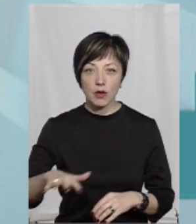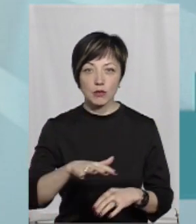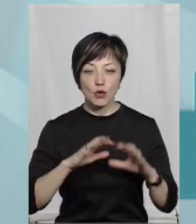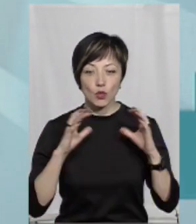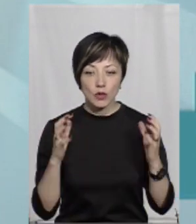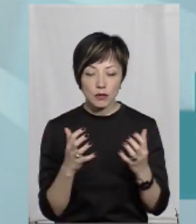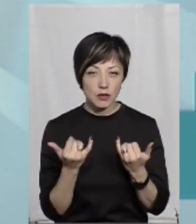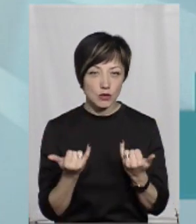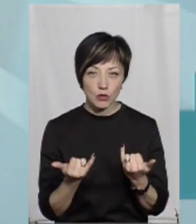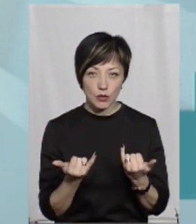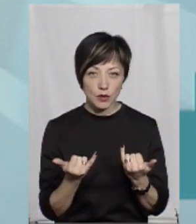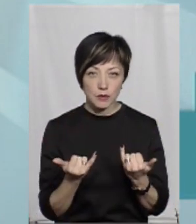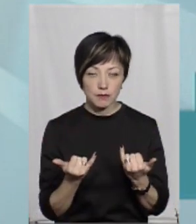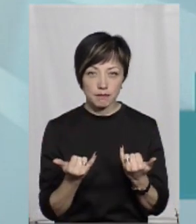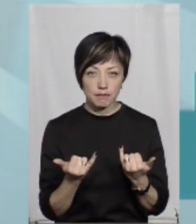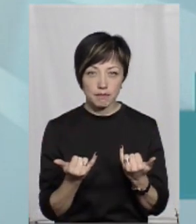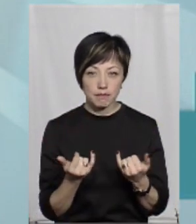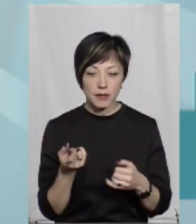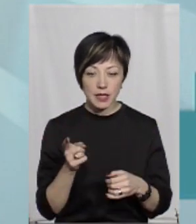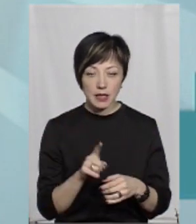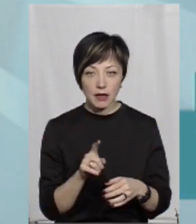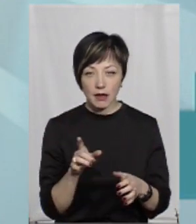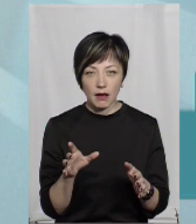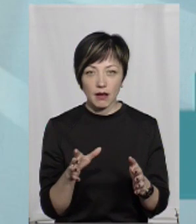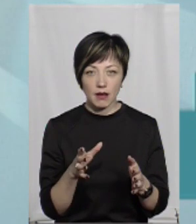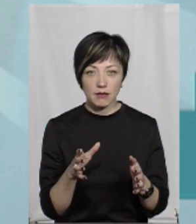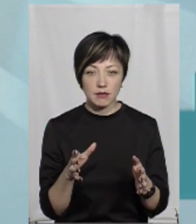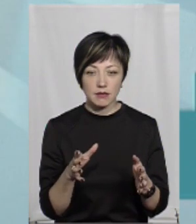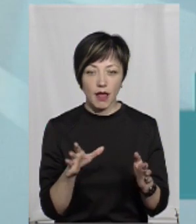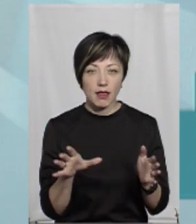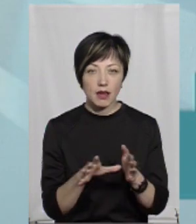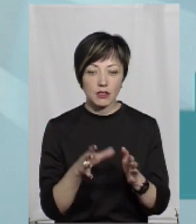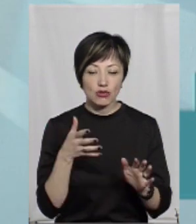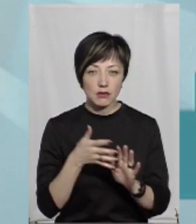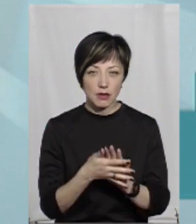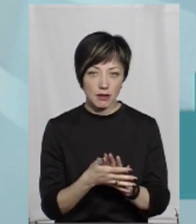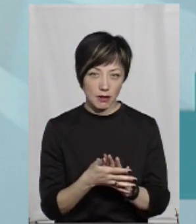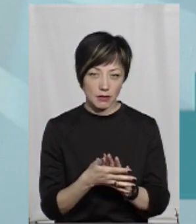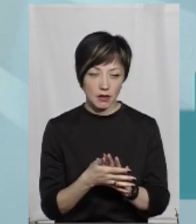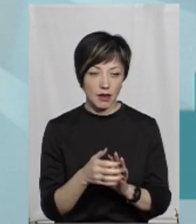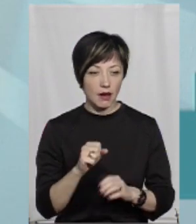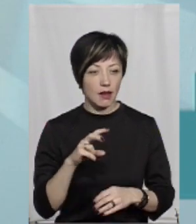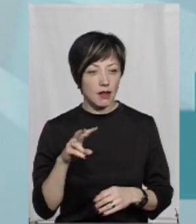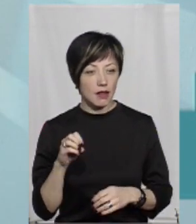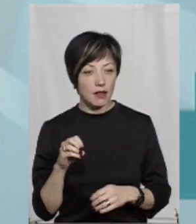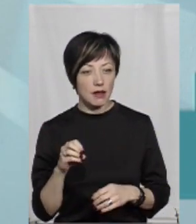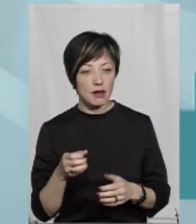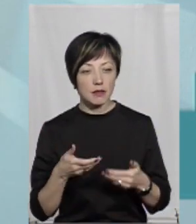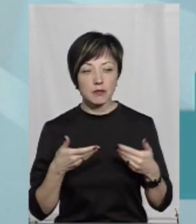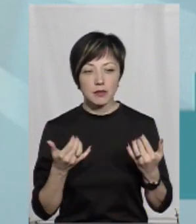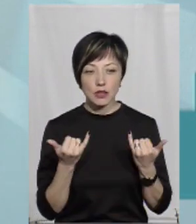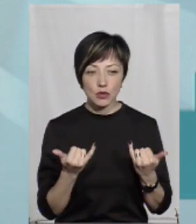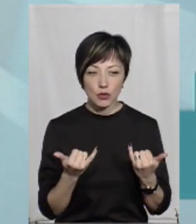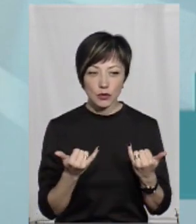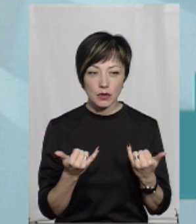утримати сьогодні при тих енергетичних затратах. Але ми сьогодні